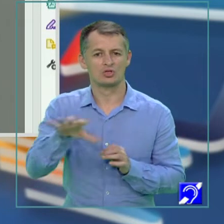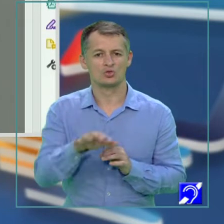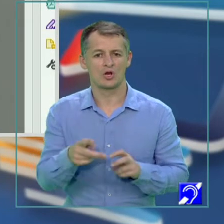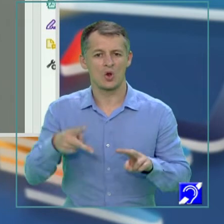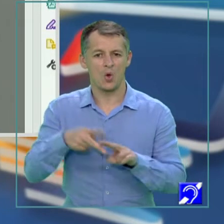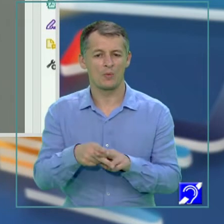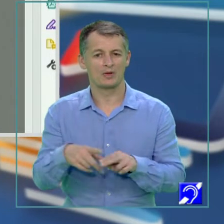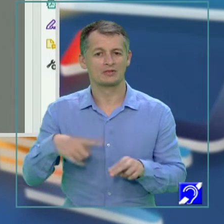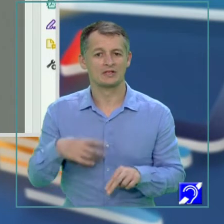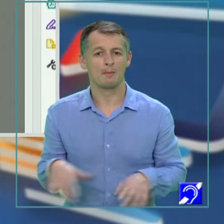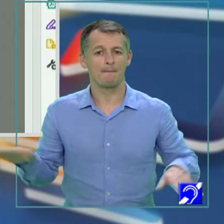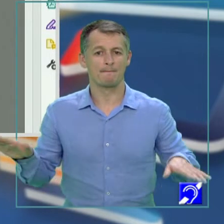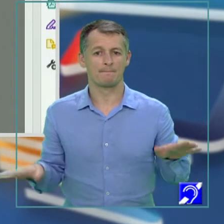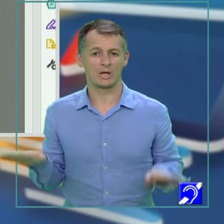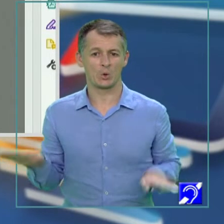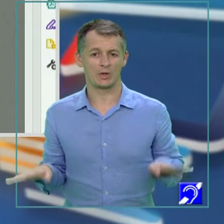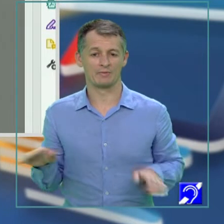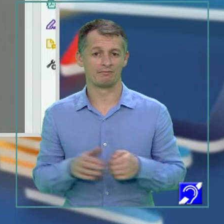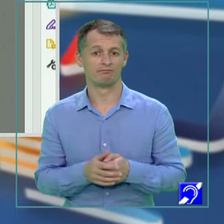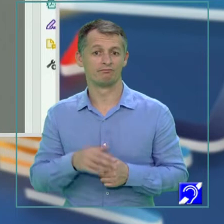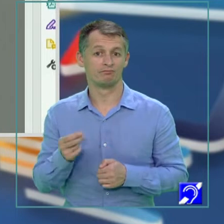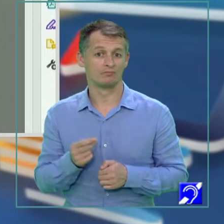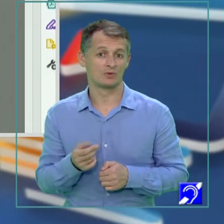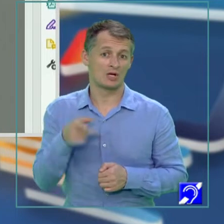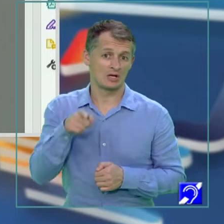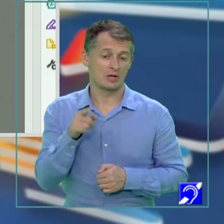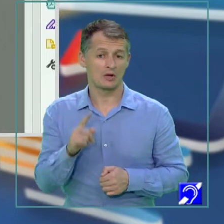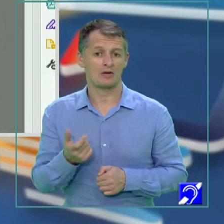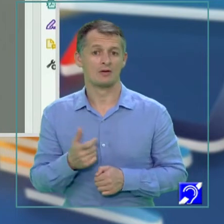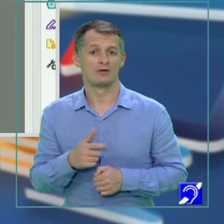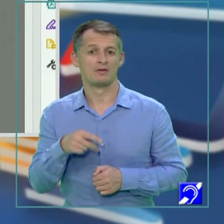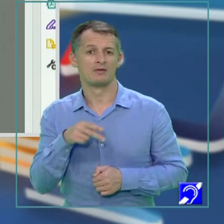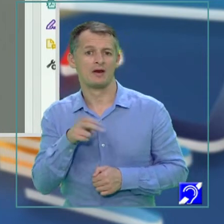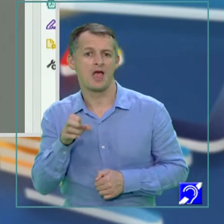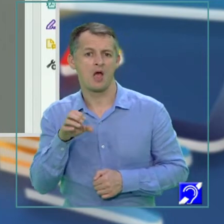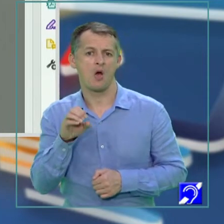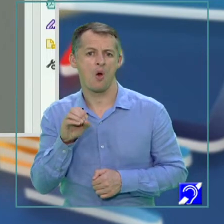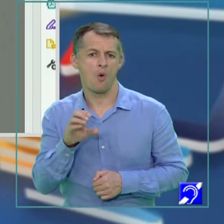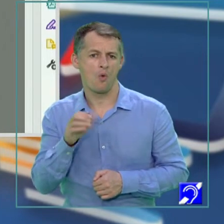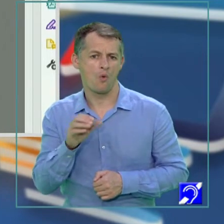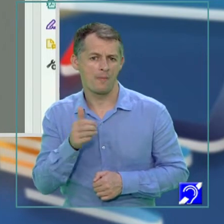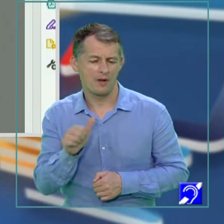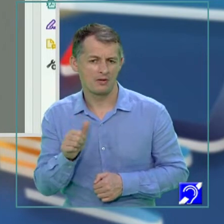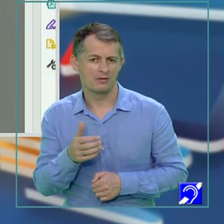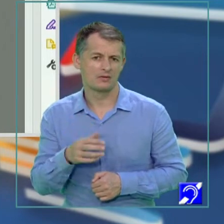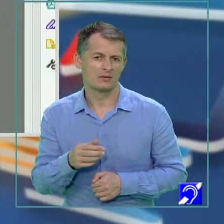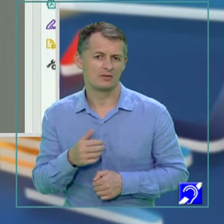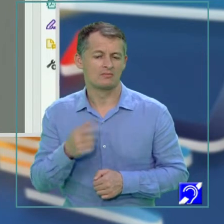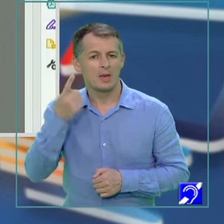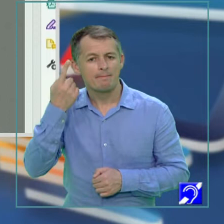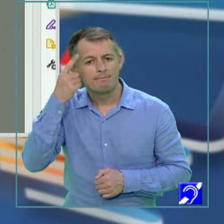pinguinii. Cel mai probabil verbul a ocupa aici înseamnă ne preocupă. Presupun că ați